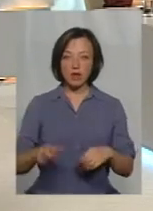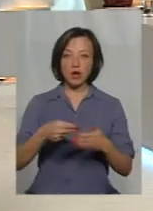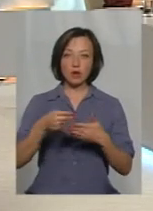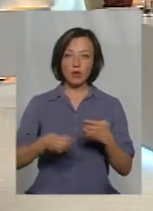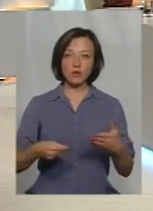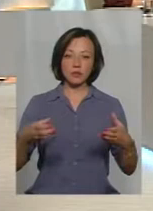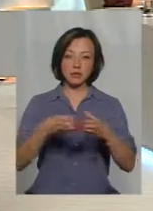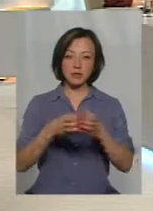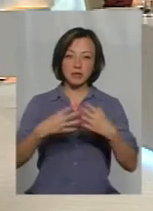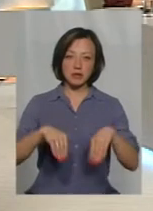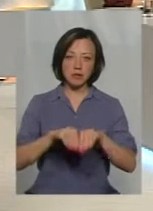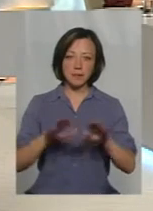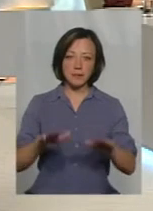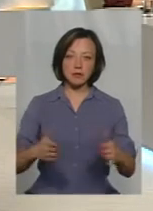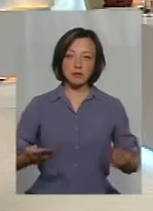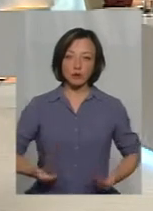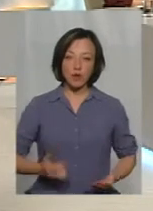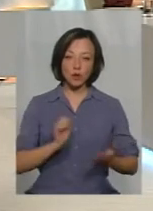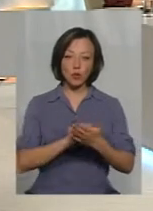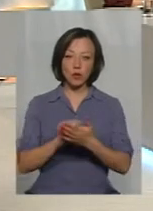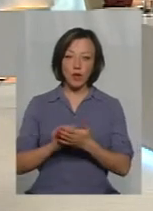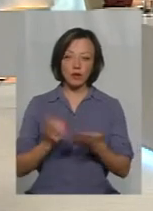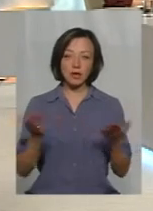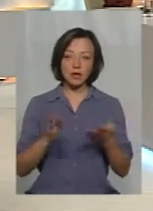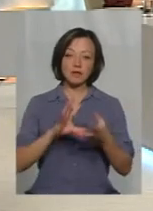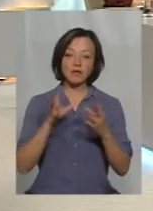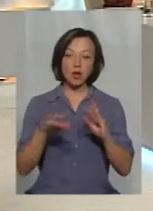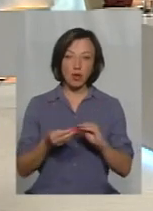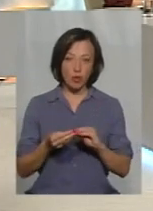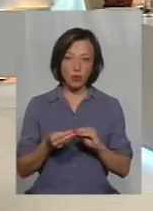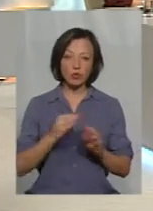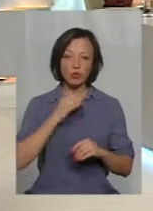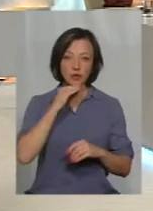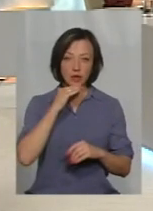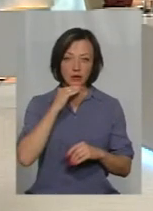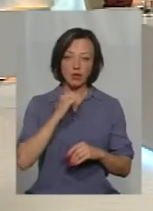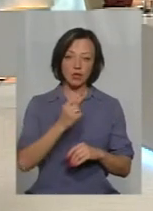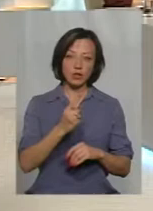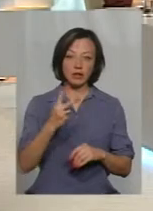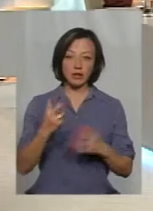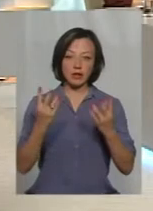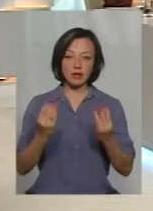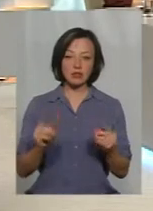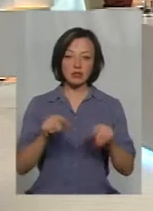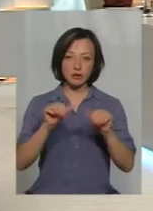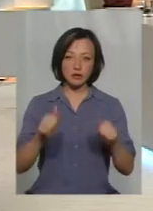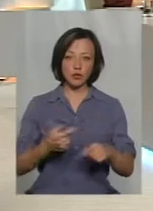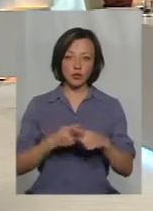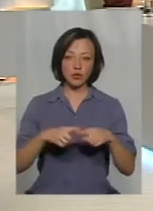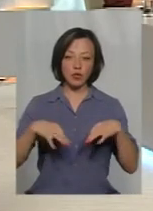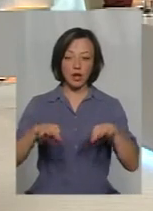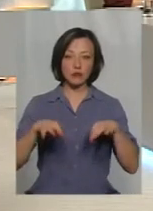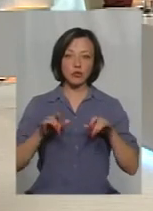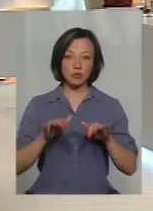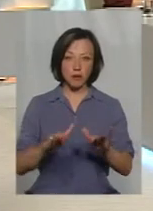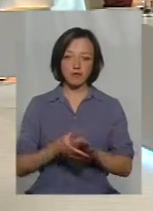сім'ї, про місце проживання. Тобто ті документи, які в цілому достатньо один-два дні для того, щоб сформувати транспортну